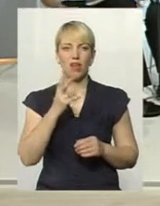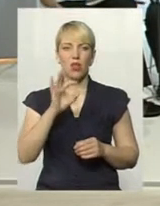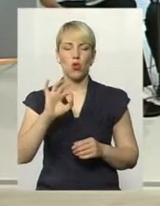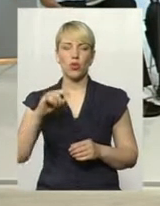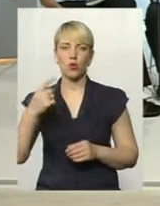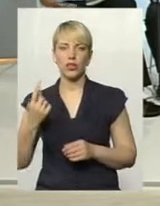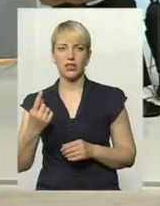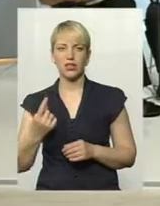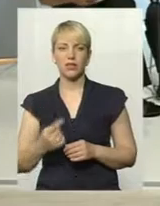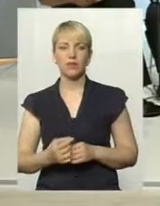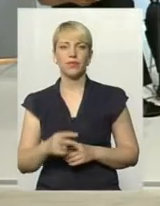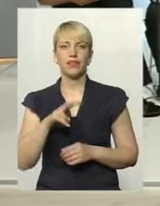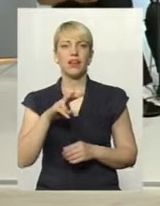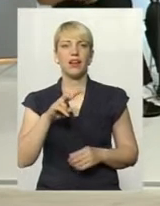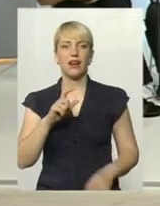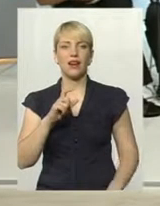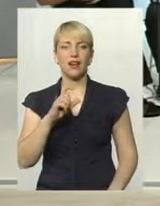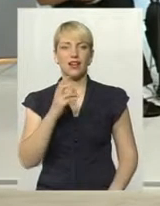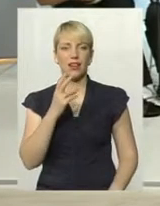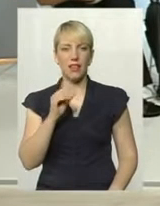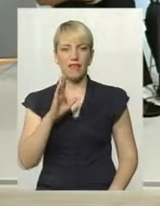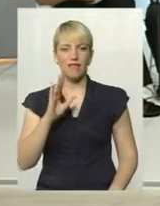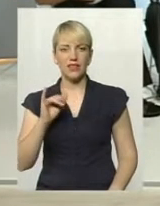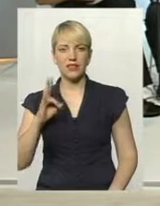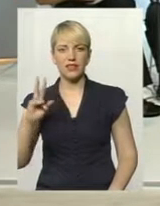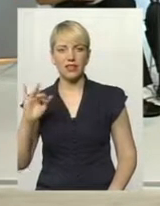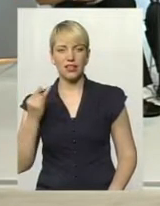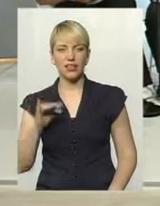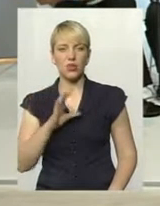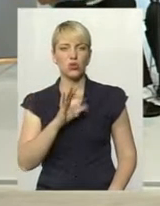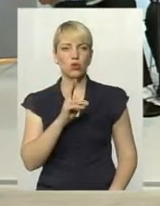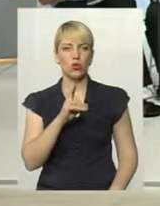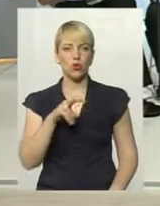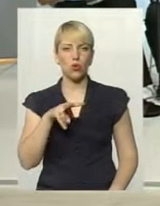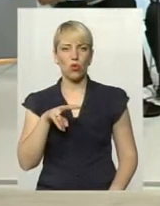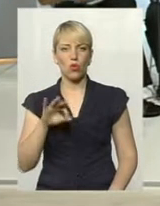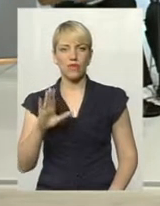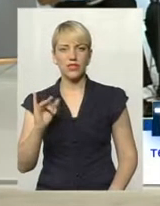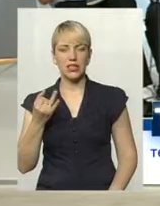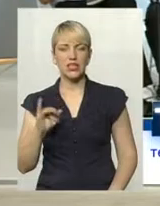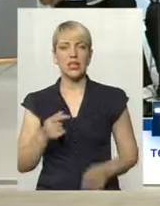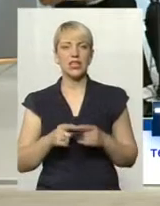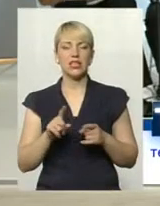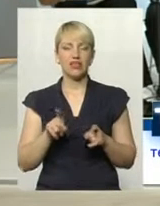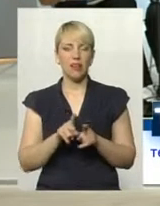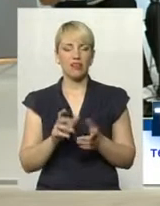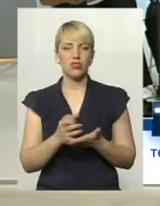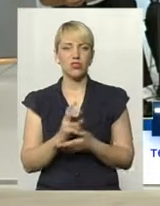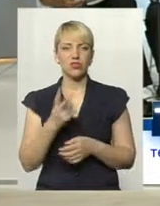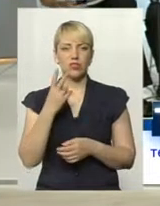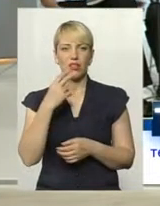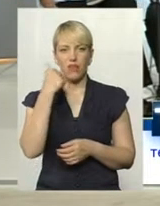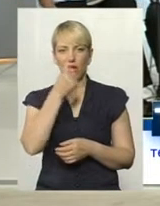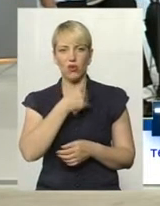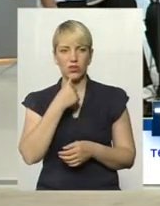Лівінський, і Соколовський. Але так пройшло, що за 20-ти років цілих 2